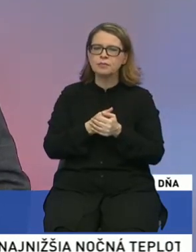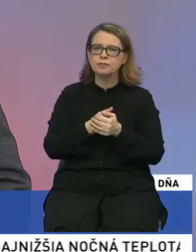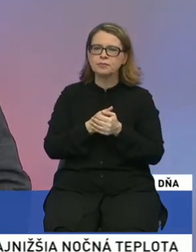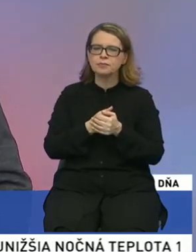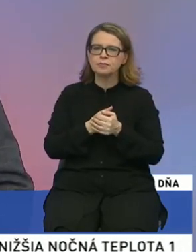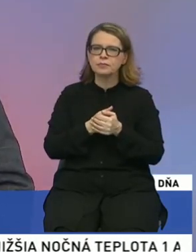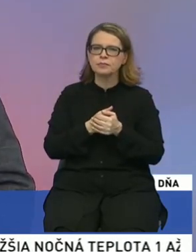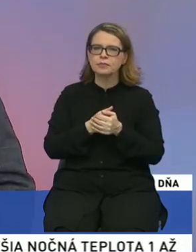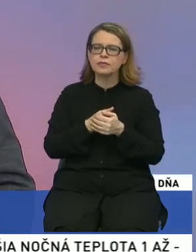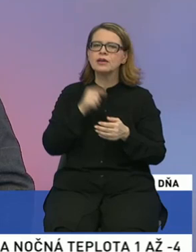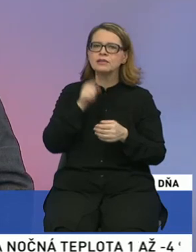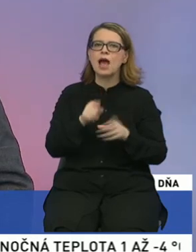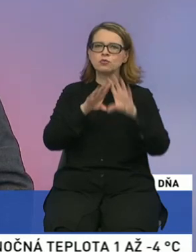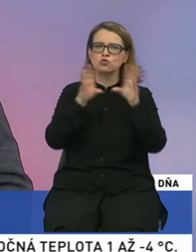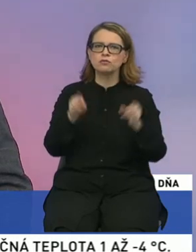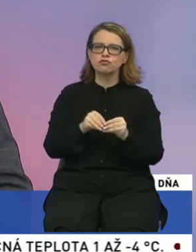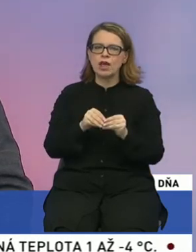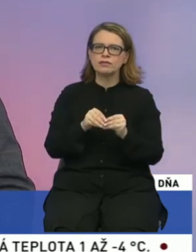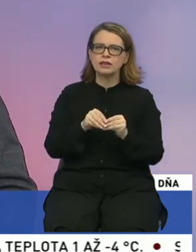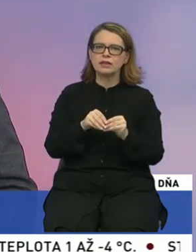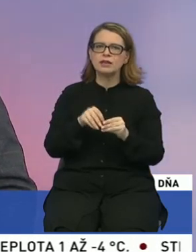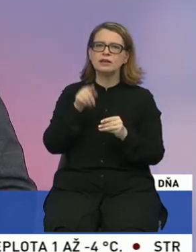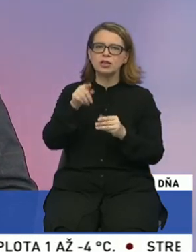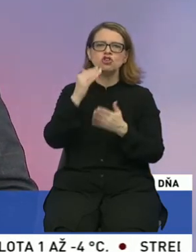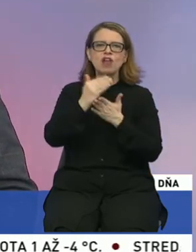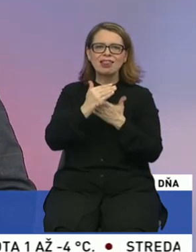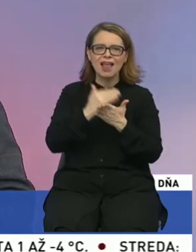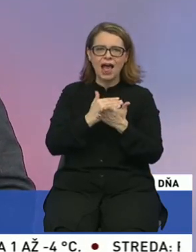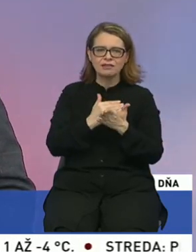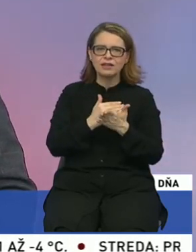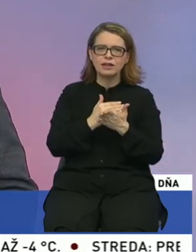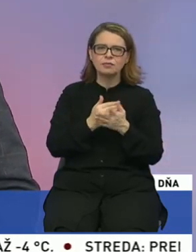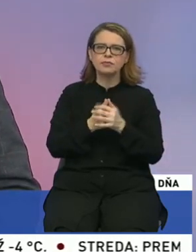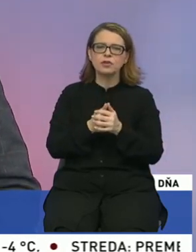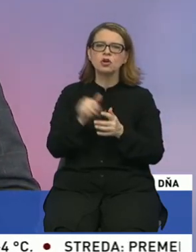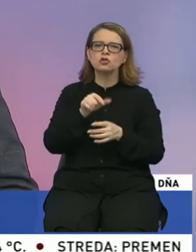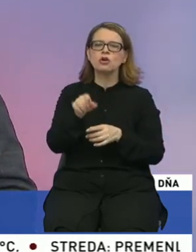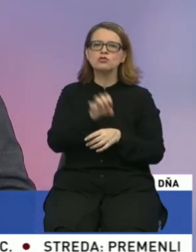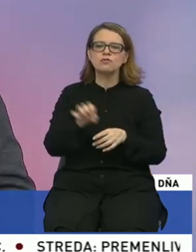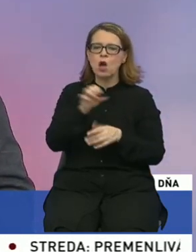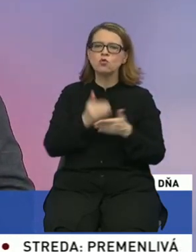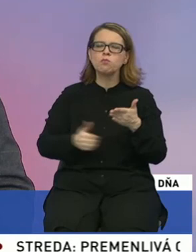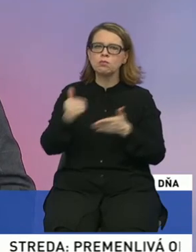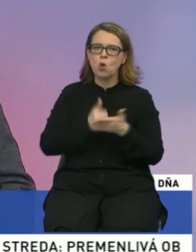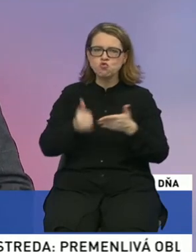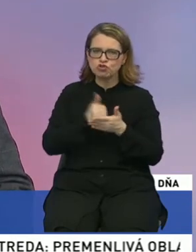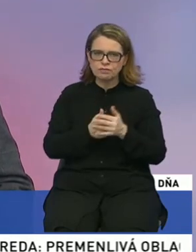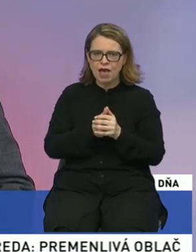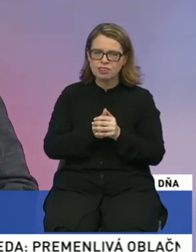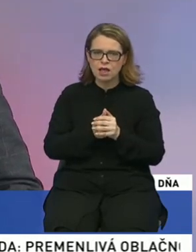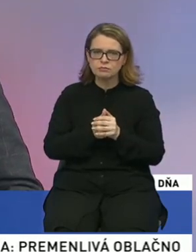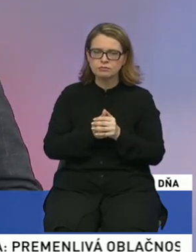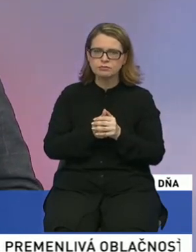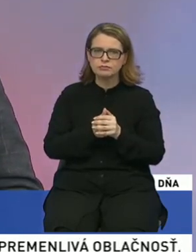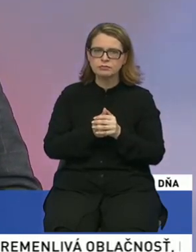znamená, tam sú všetky tie štandardy, najlepšie štandardy, ktoré sú v Európe používané a tak